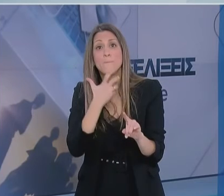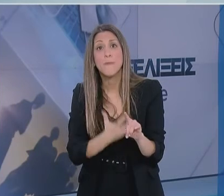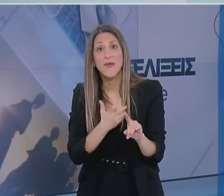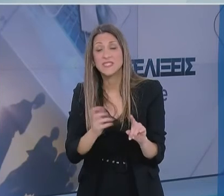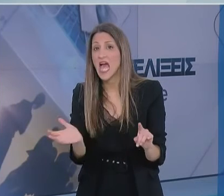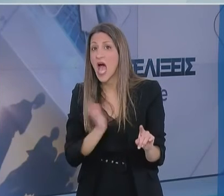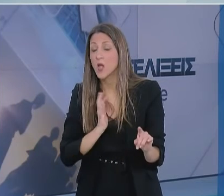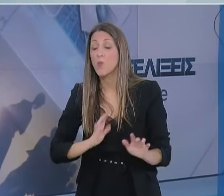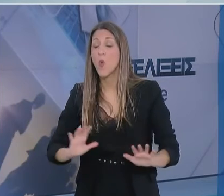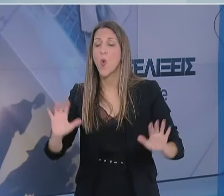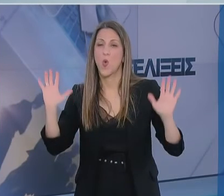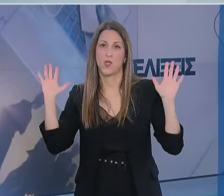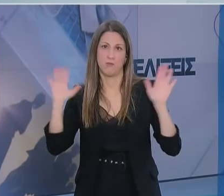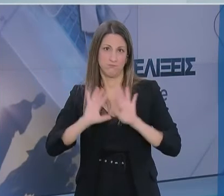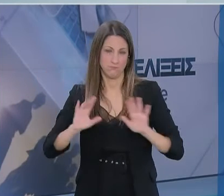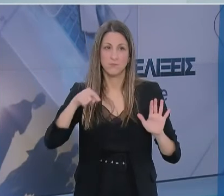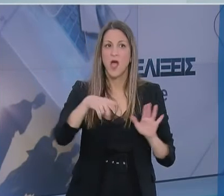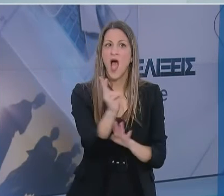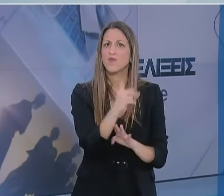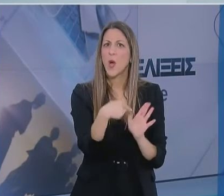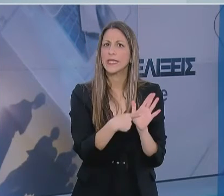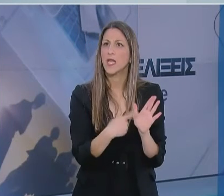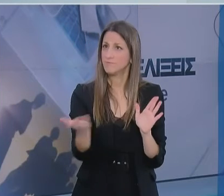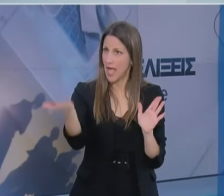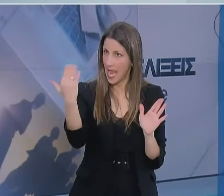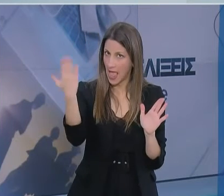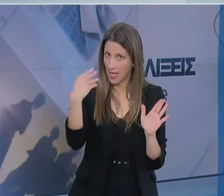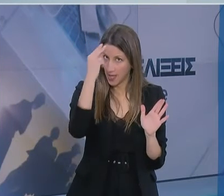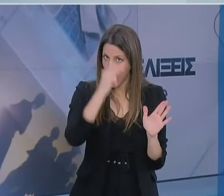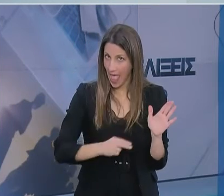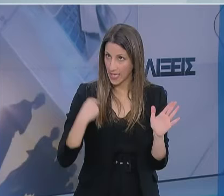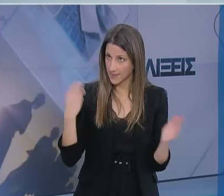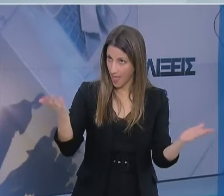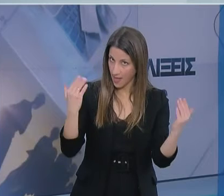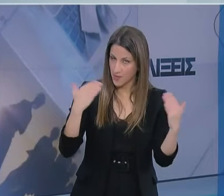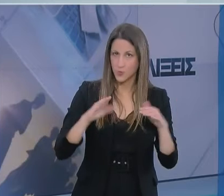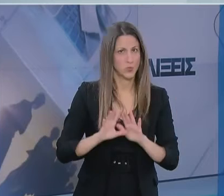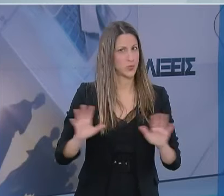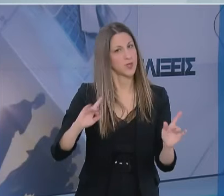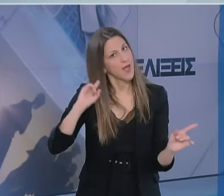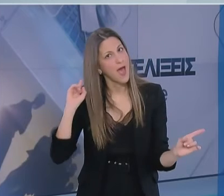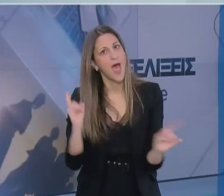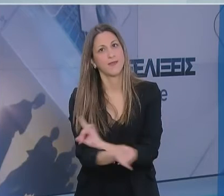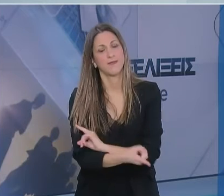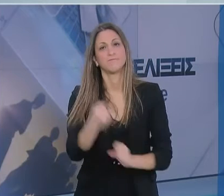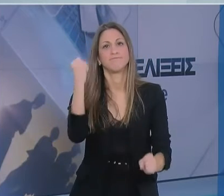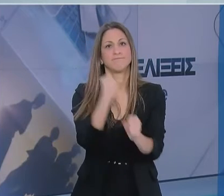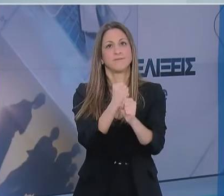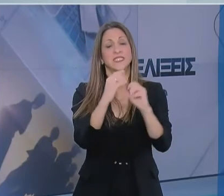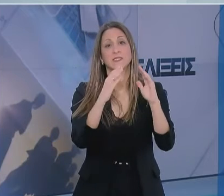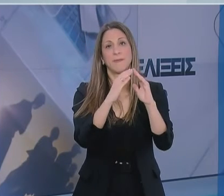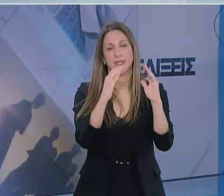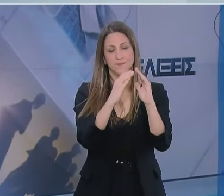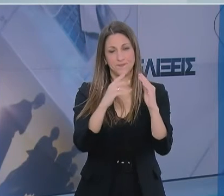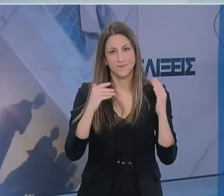πιστούς και κατά συνέπεια δεν είναι έγγραφο προτρεπτικό για προσέλευση στην Εκκλησία. Πέρα όμως από όσα αναφέρουν οι αποφάσεις πολιτείας